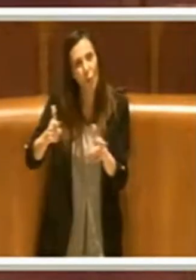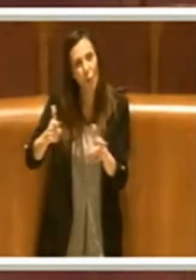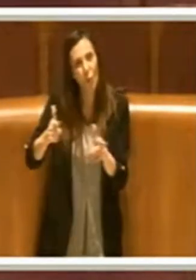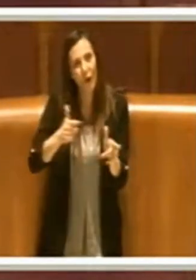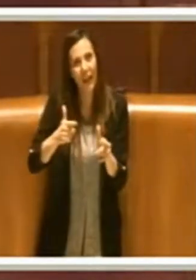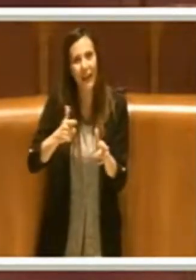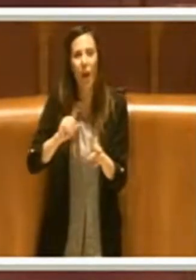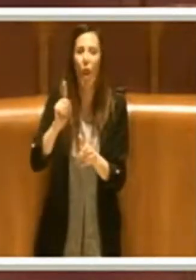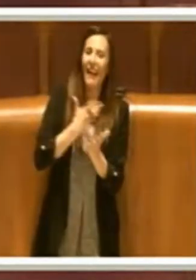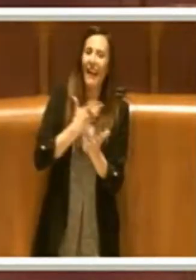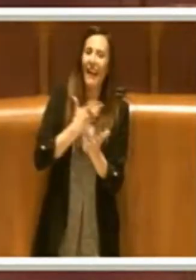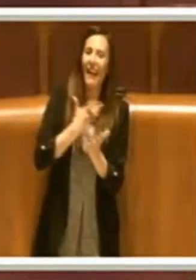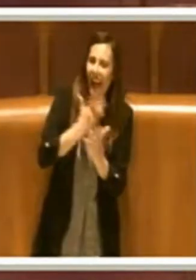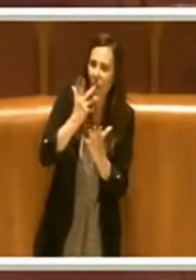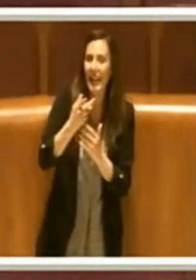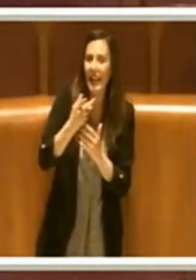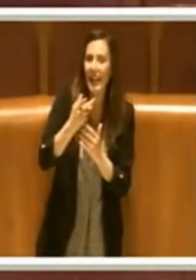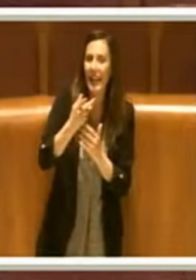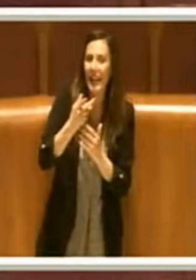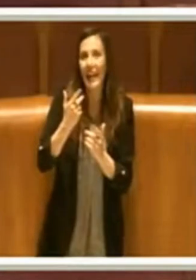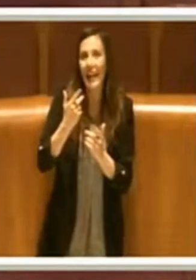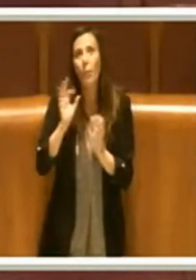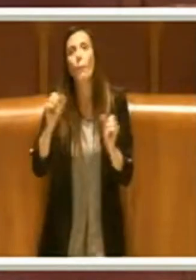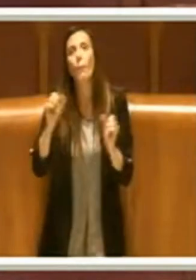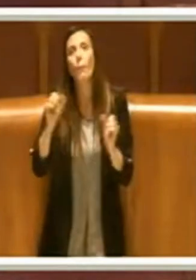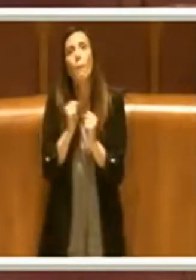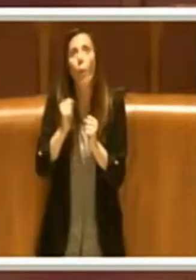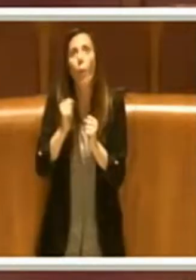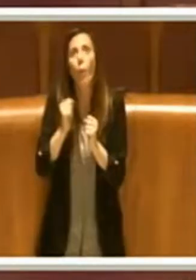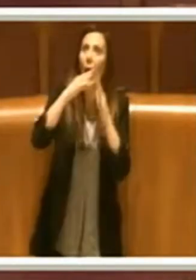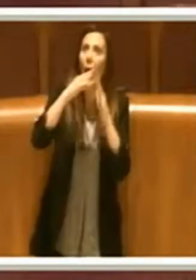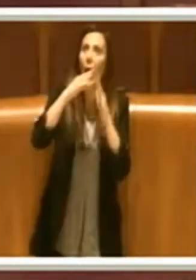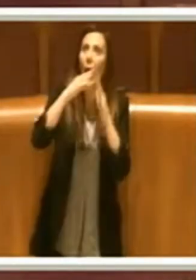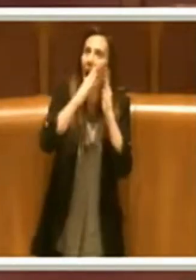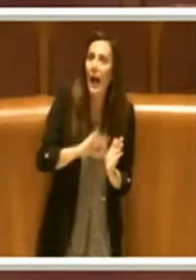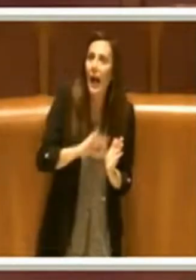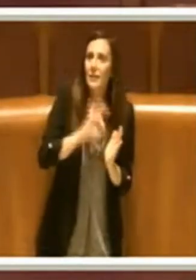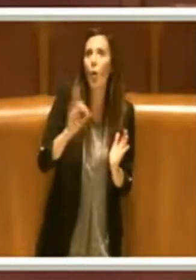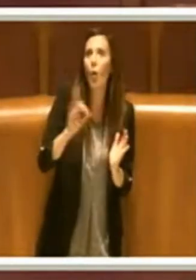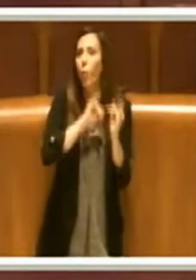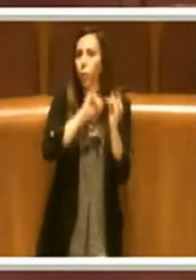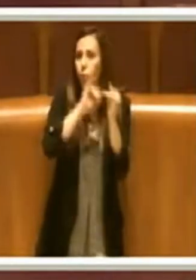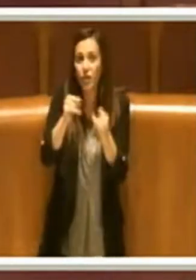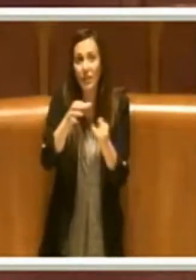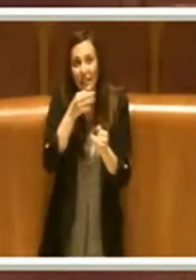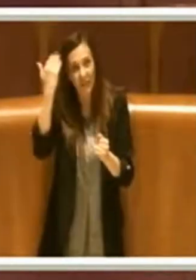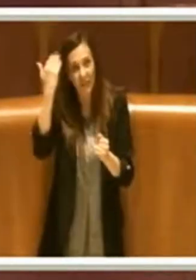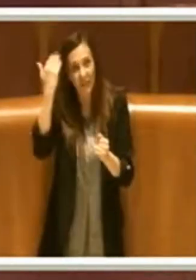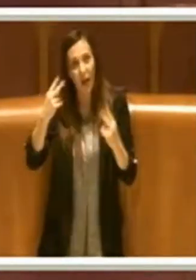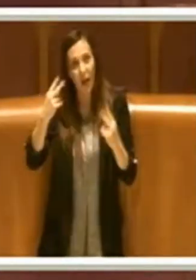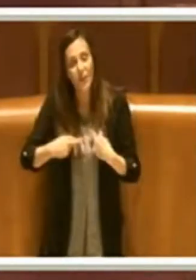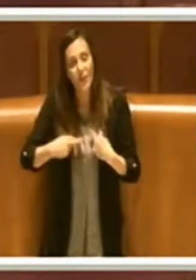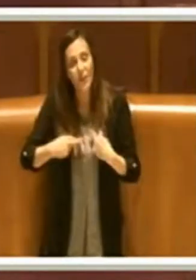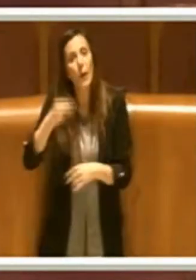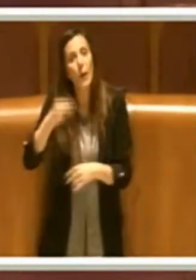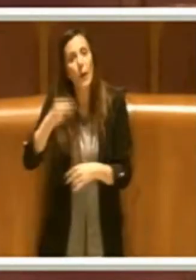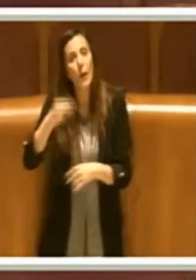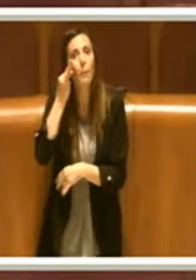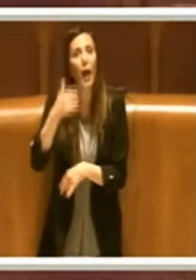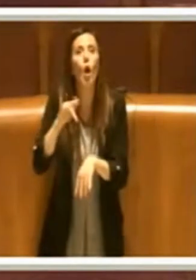non dal racconto e quindi la paura di restare in casa o di uscire per strada, l'ho vissuto veramente sulla mia pelle.